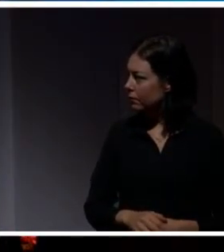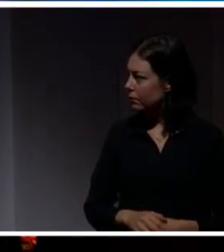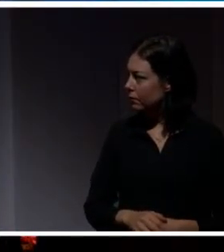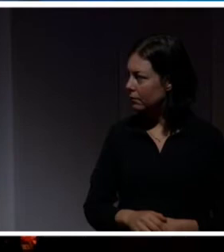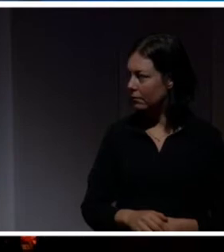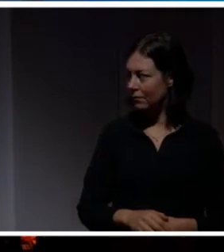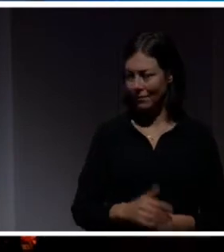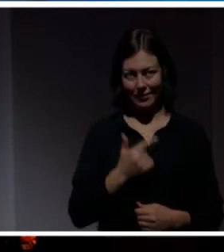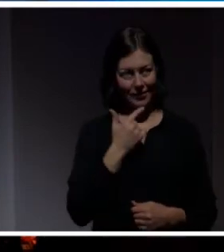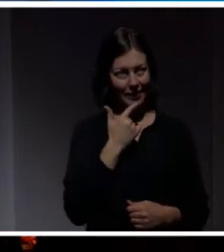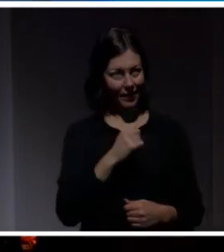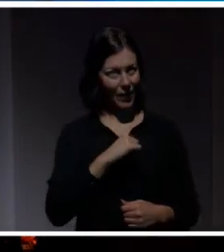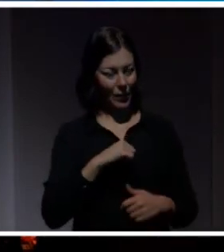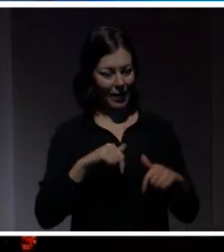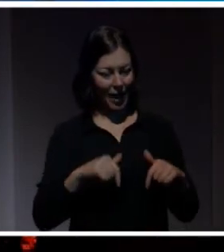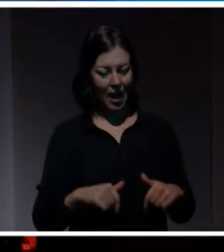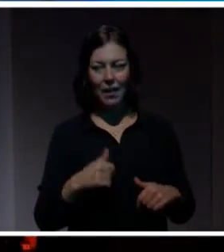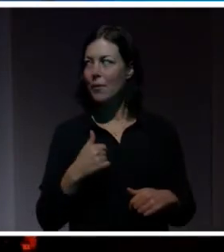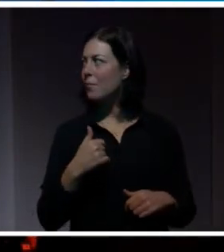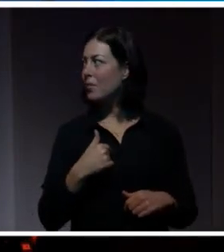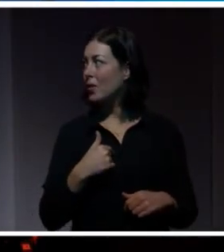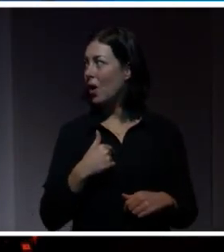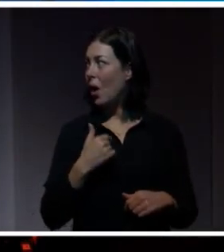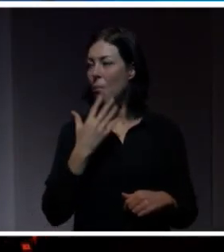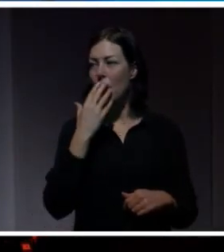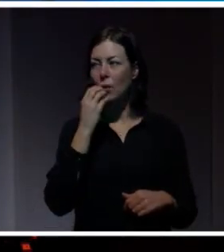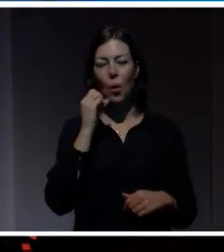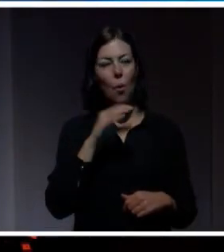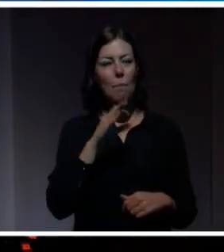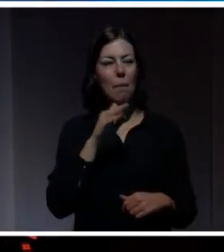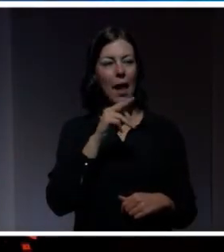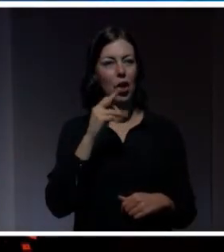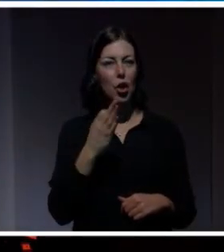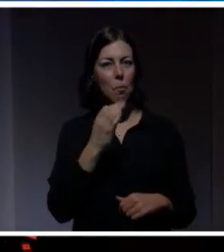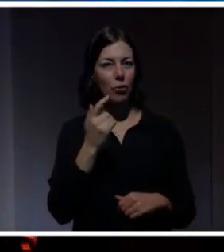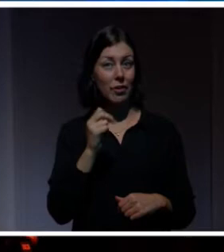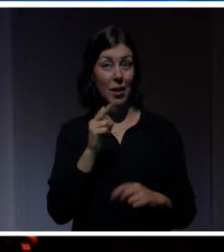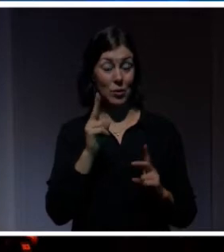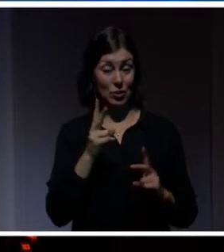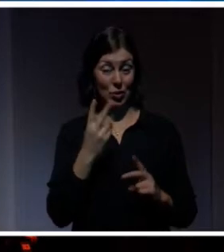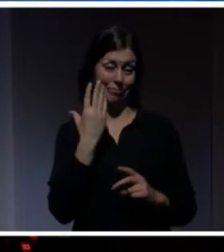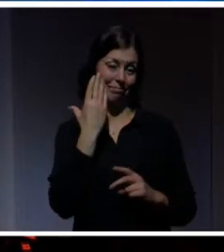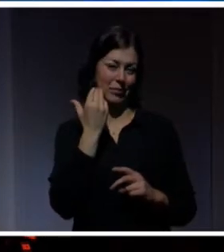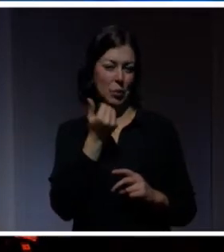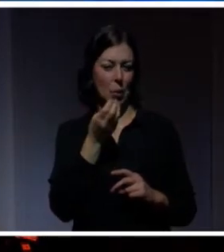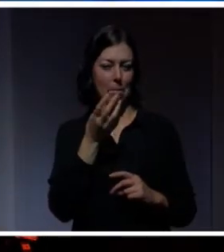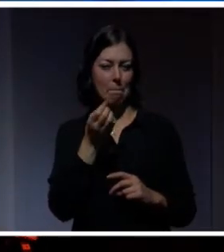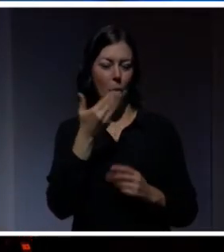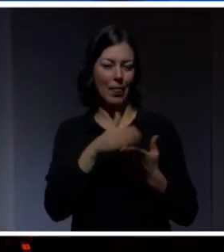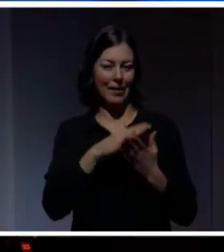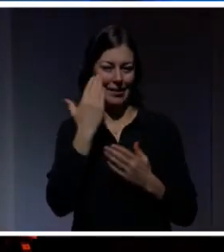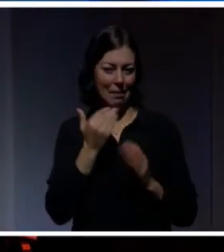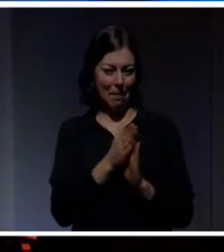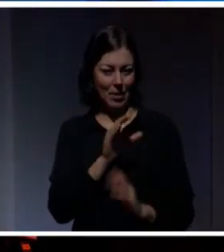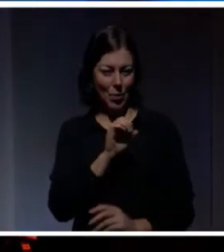Tack så mycket, vad kul att vara här. Jag pratade även om Harry Potter med Johanna för några månader sedan. Det var kul. Men